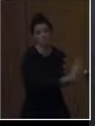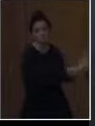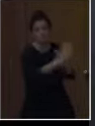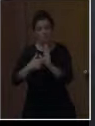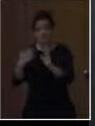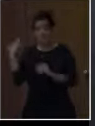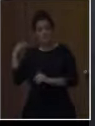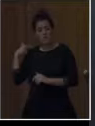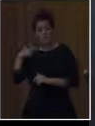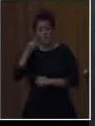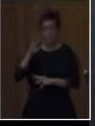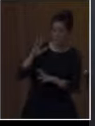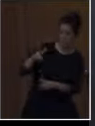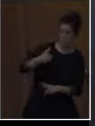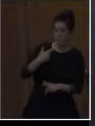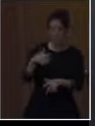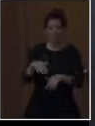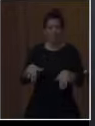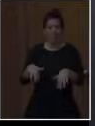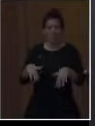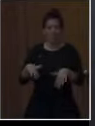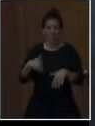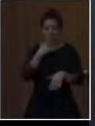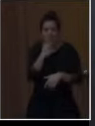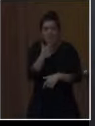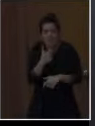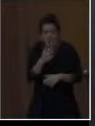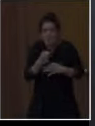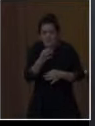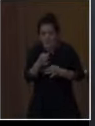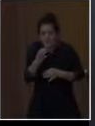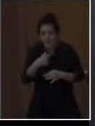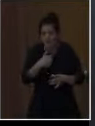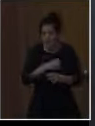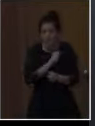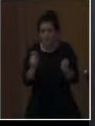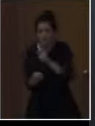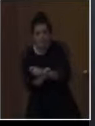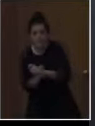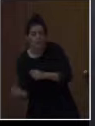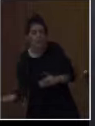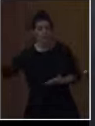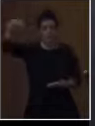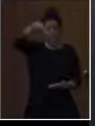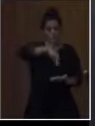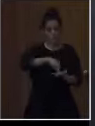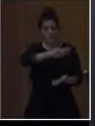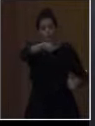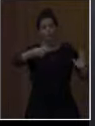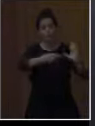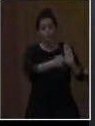θάρρος ούτε καν να μιλήσει δυνατά μέσα στην τάξη, πόσο μάλλον να ανέβει στη σκηνή του θεάτου και να είναι η πρωταγωνίστρια.